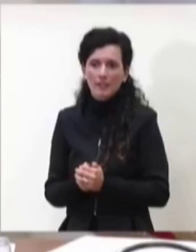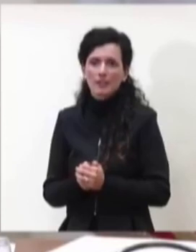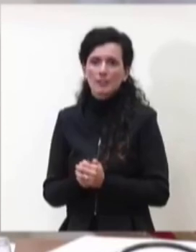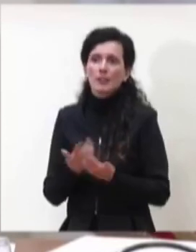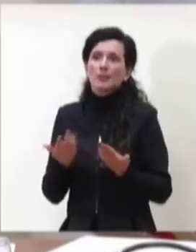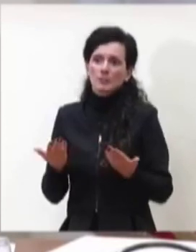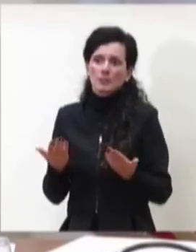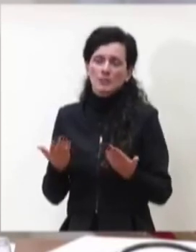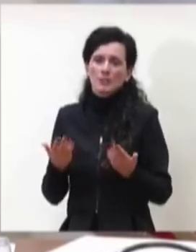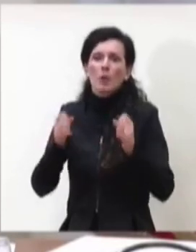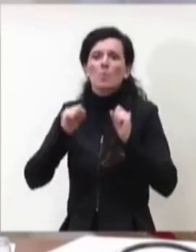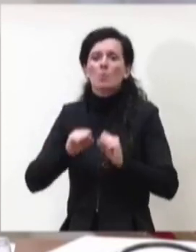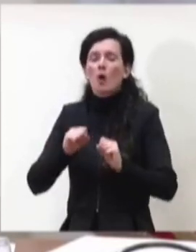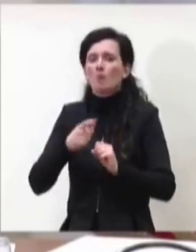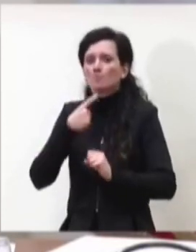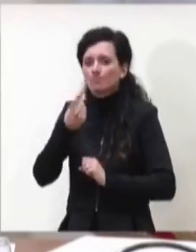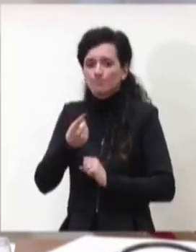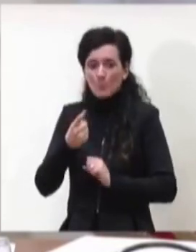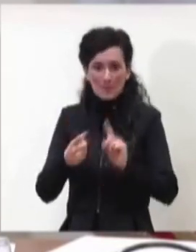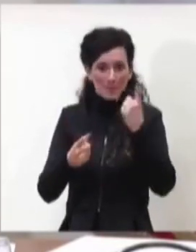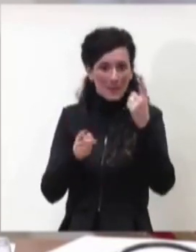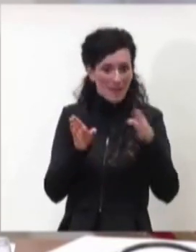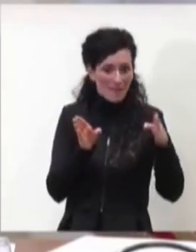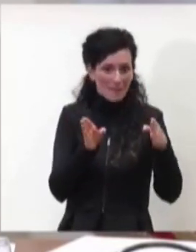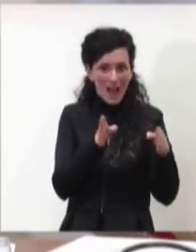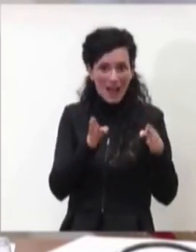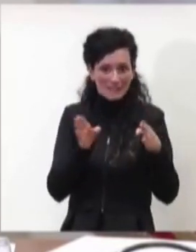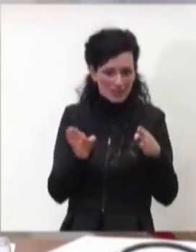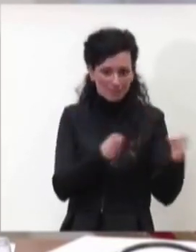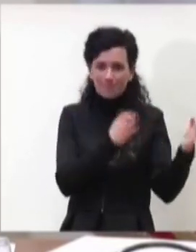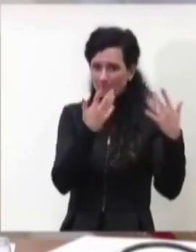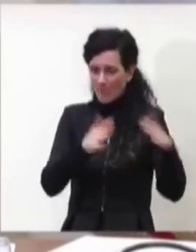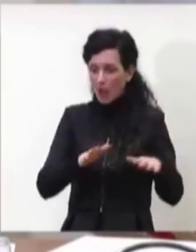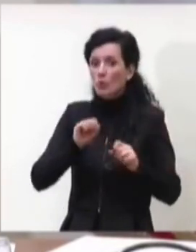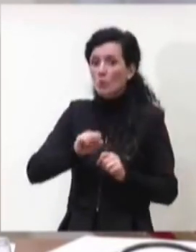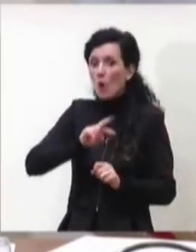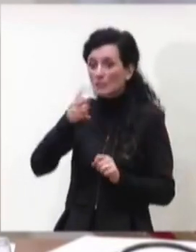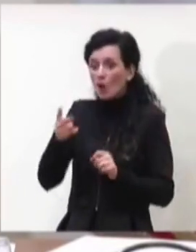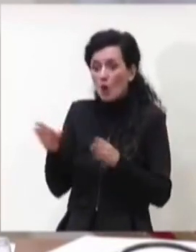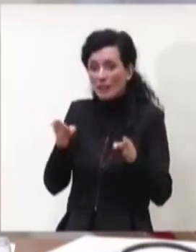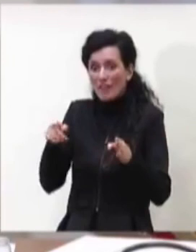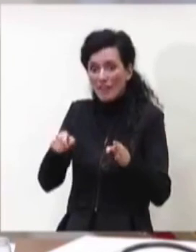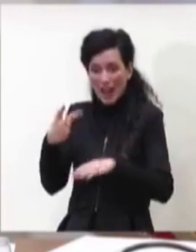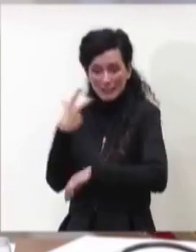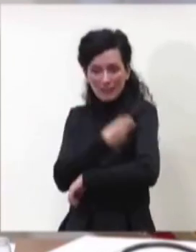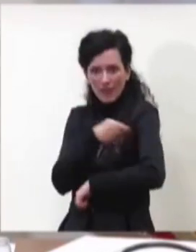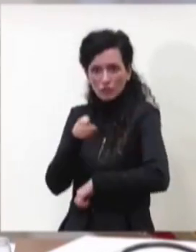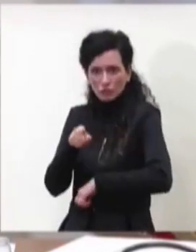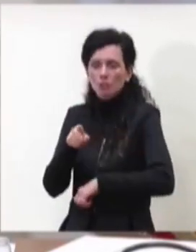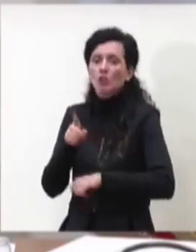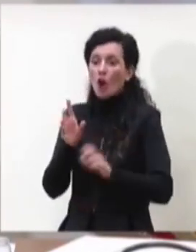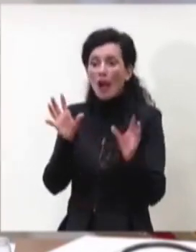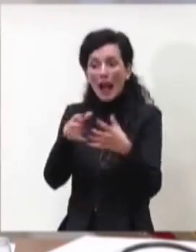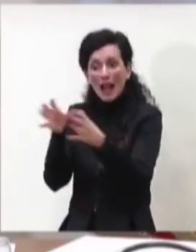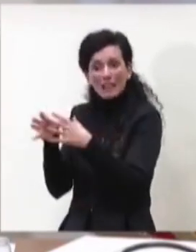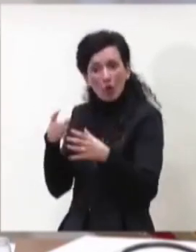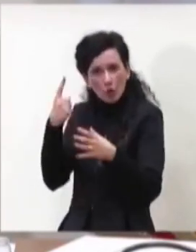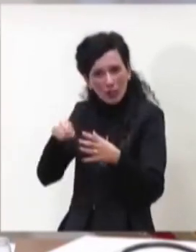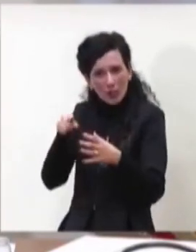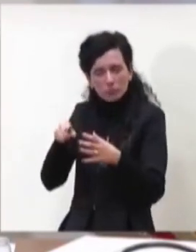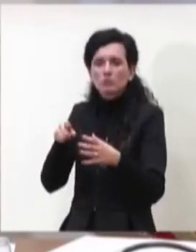cosiddetta seconda fase certamente bisogna coprire anche questo tipo di